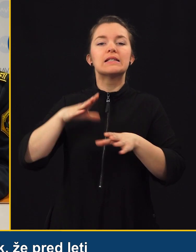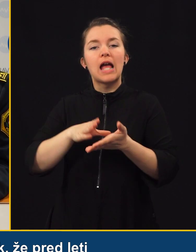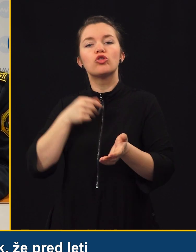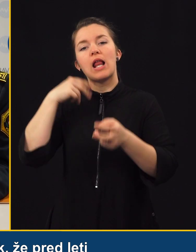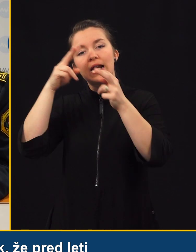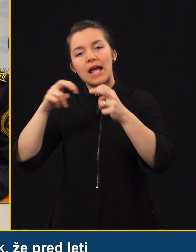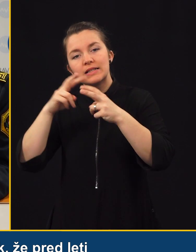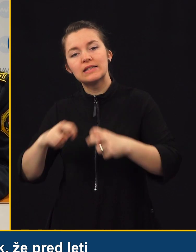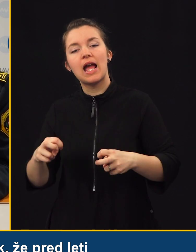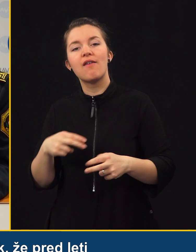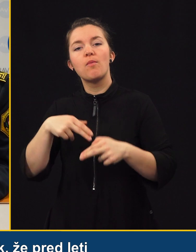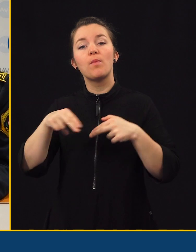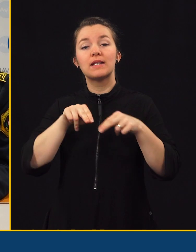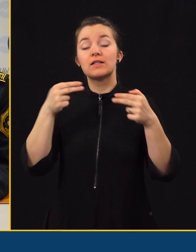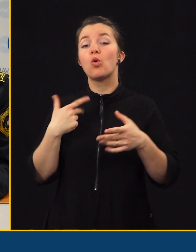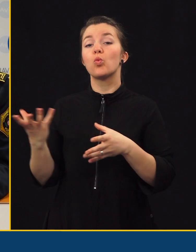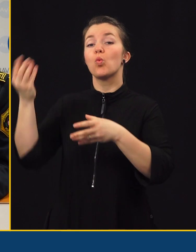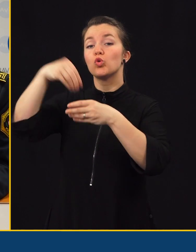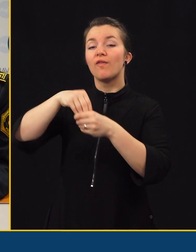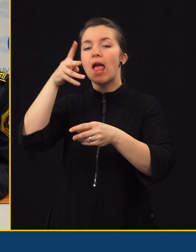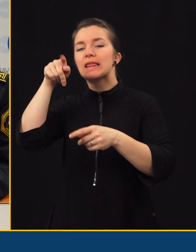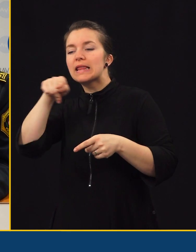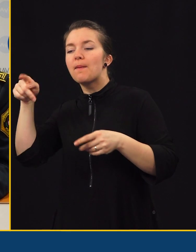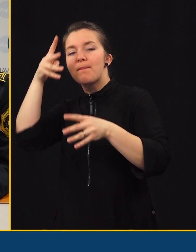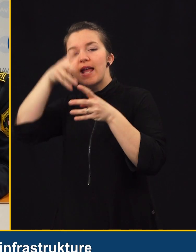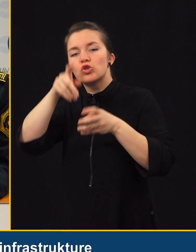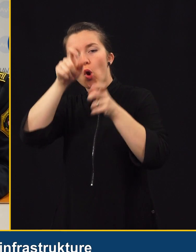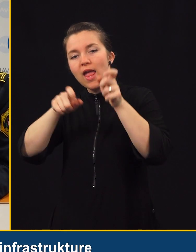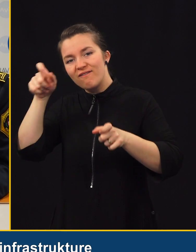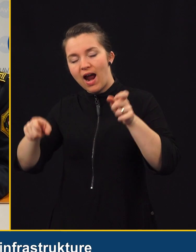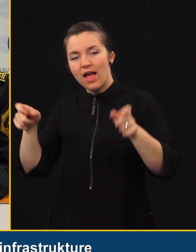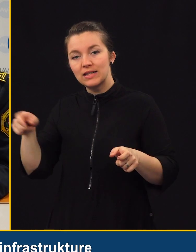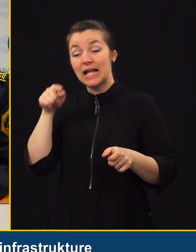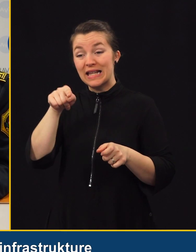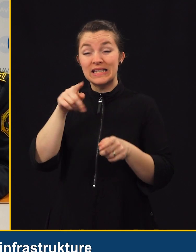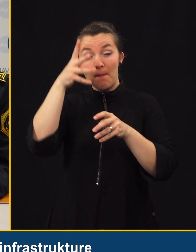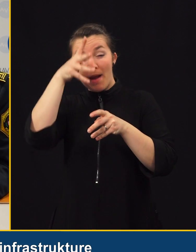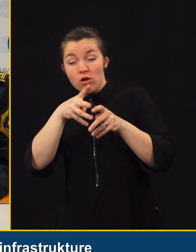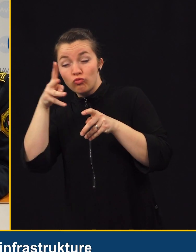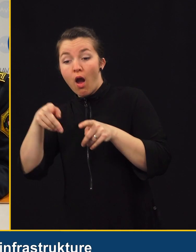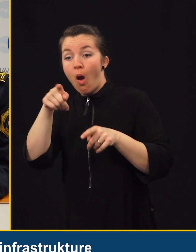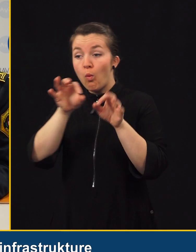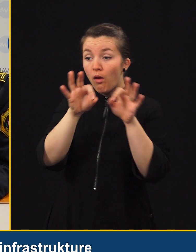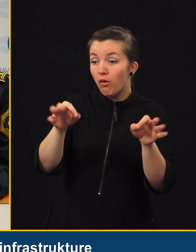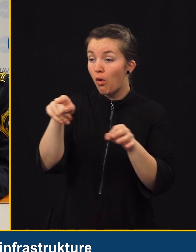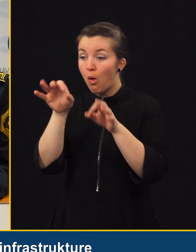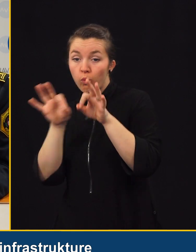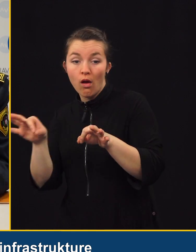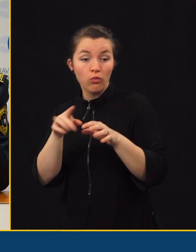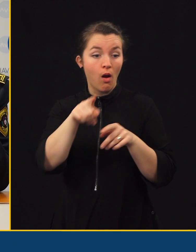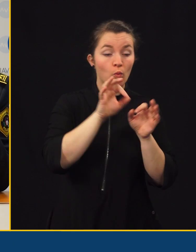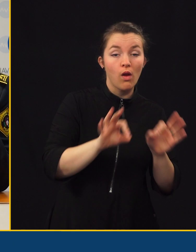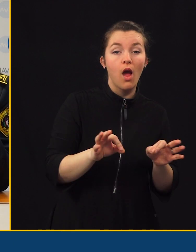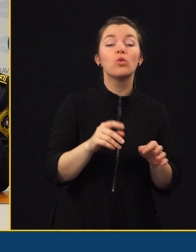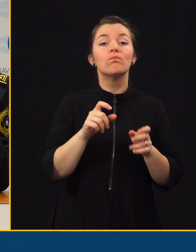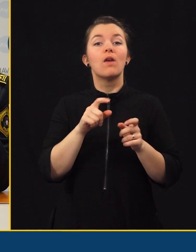raziskavam prometnih nesreč, kjer smo vključili presojevalce. In tudi ti presojevalci prometne infrastrukture so pod okriljem agencije,